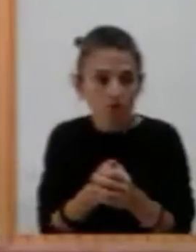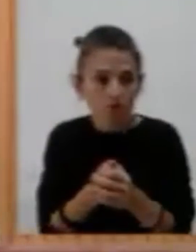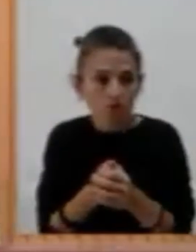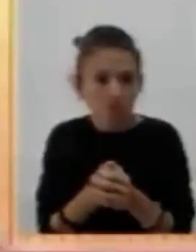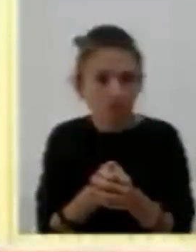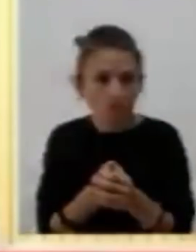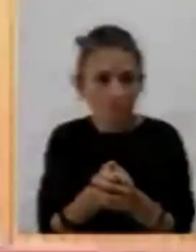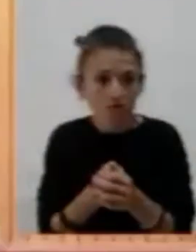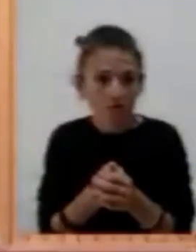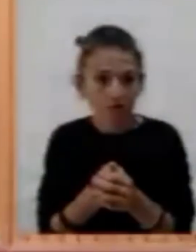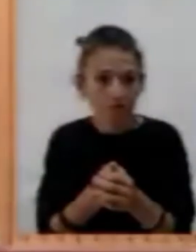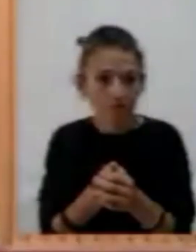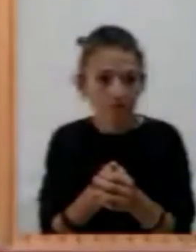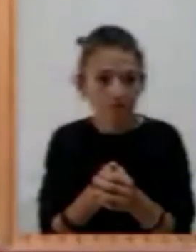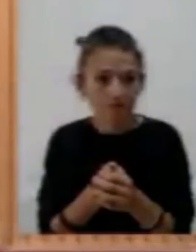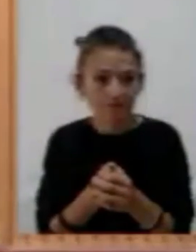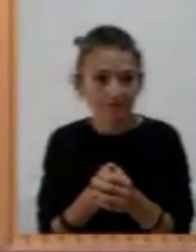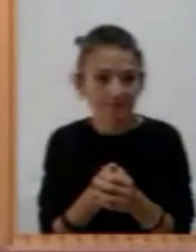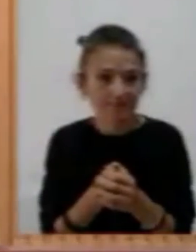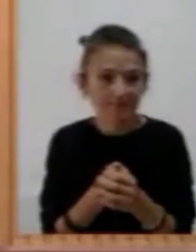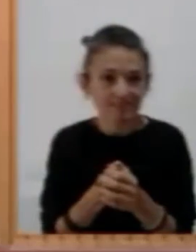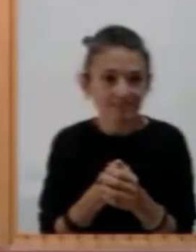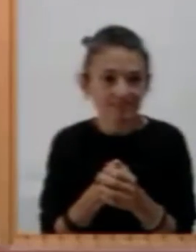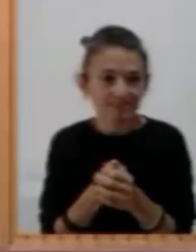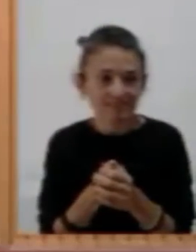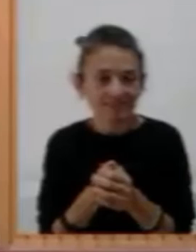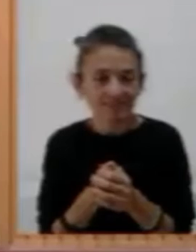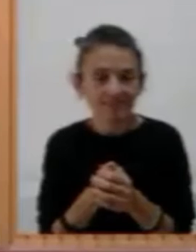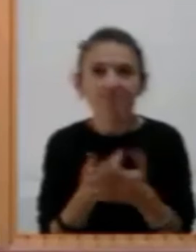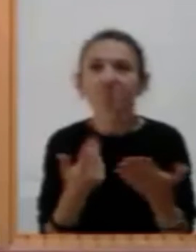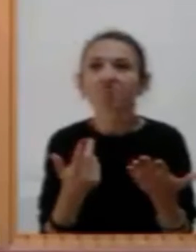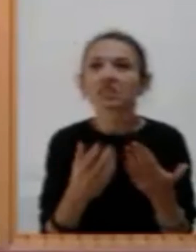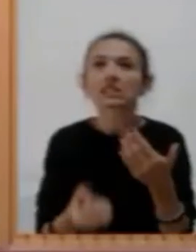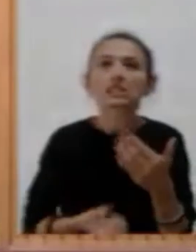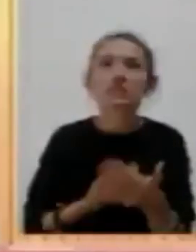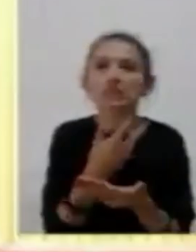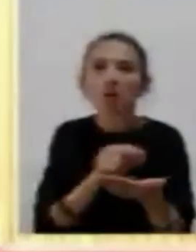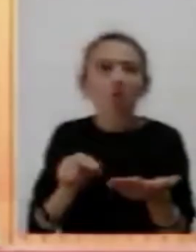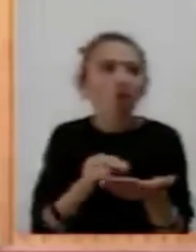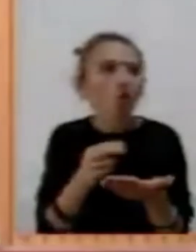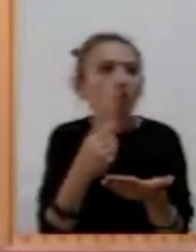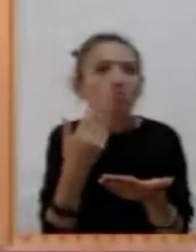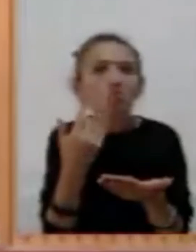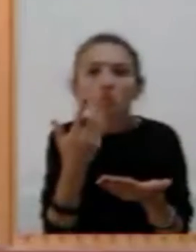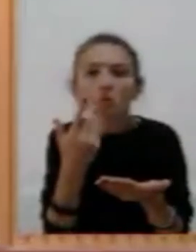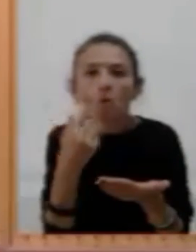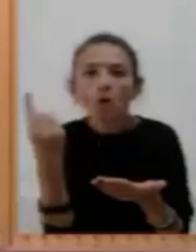Sono le dichiarazioni di voto, se qualcuno vuole intervenire, a microfono, lo prego